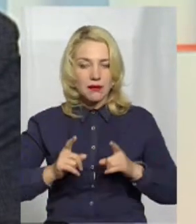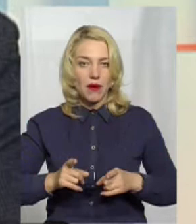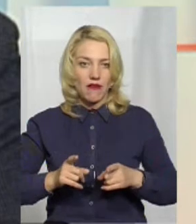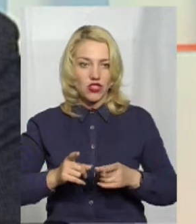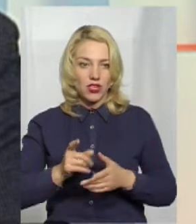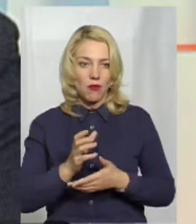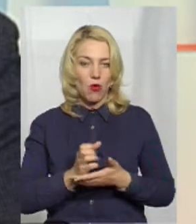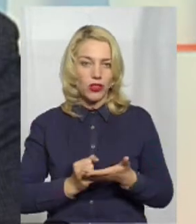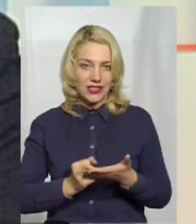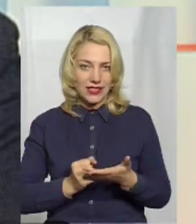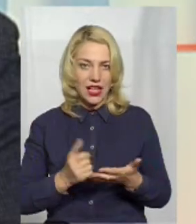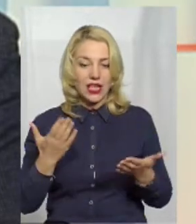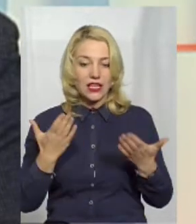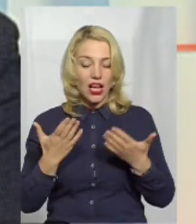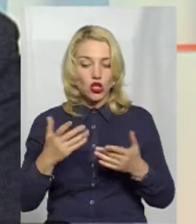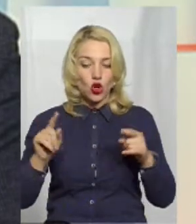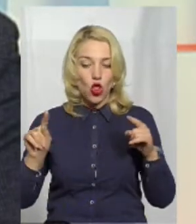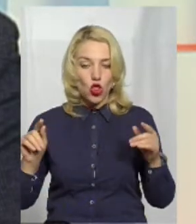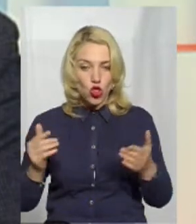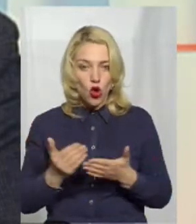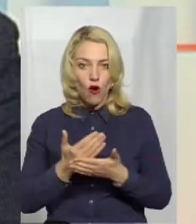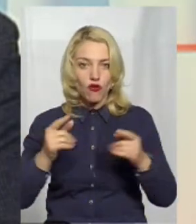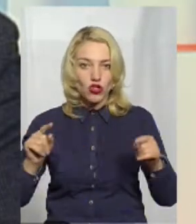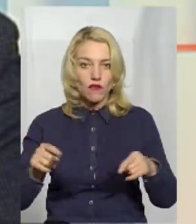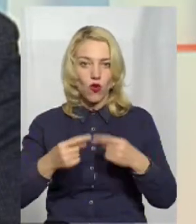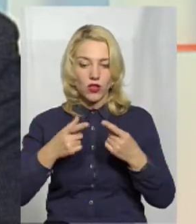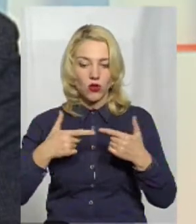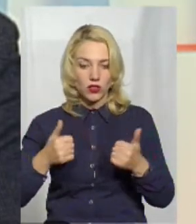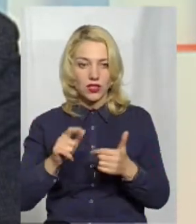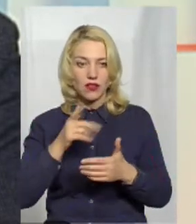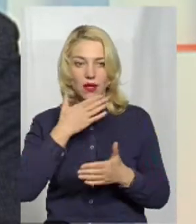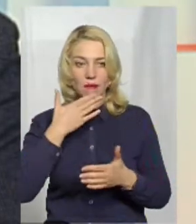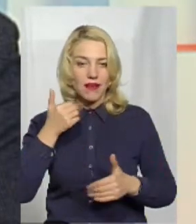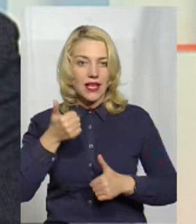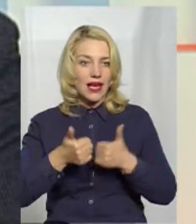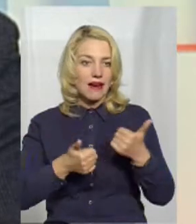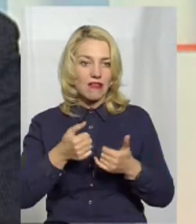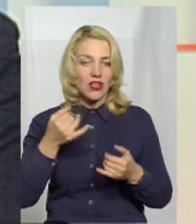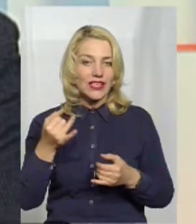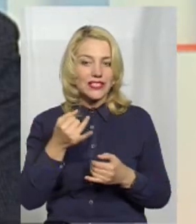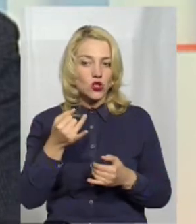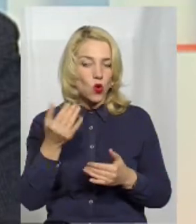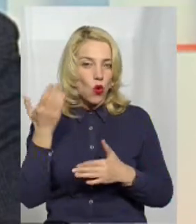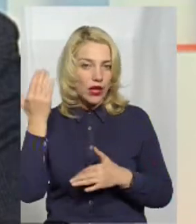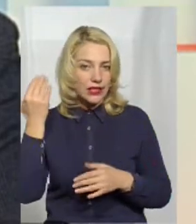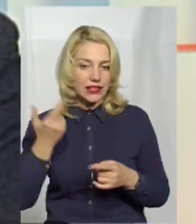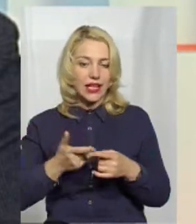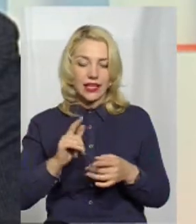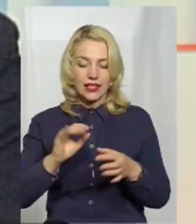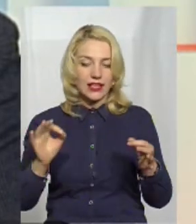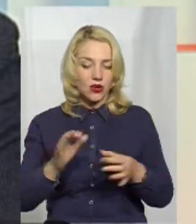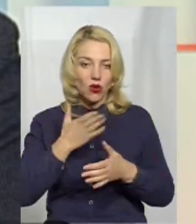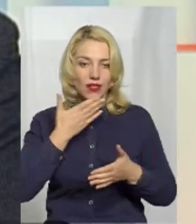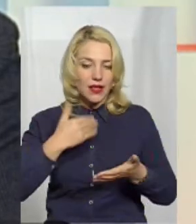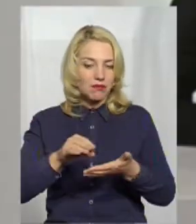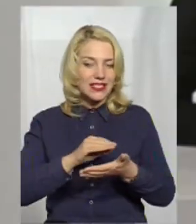не потрібно, якщо ви там новостворена організація, яка не має там якоїсь грантової історії, або ви там ніколи не писали до цього гранту,